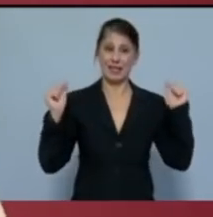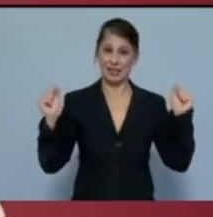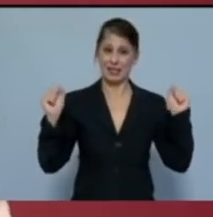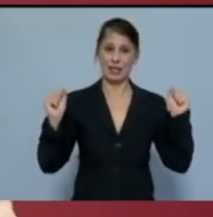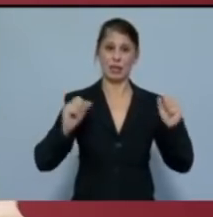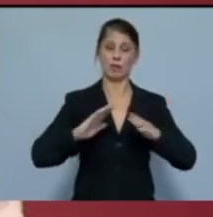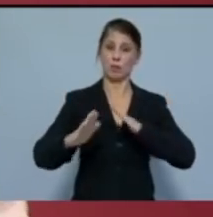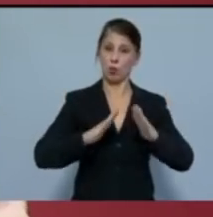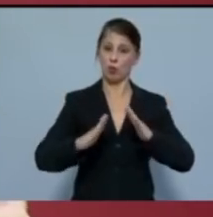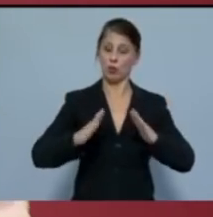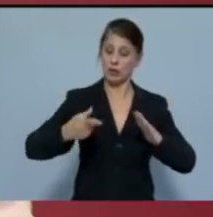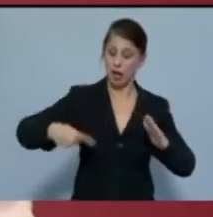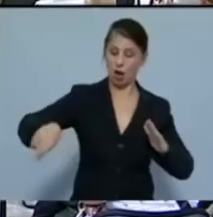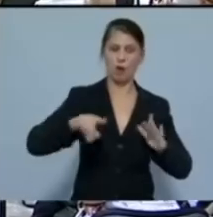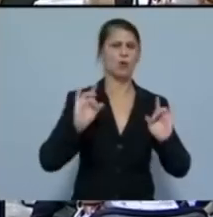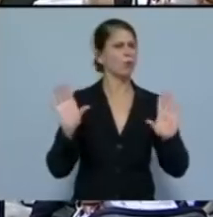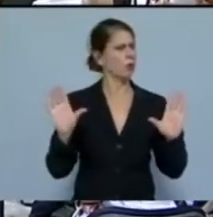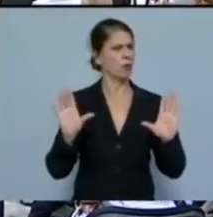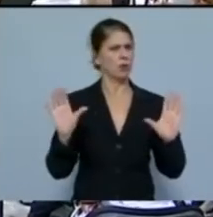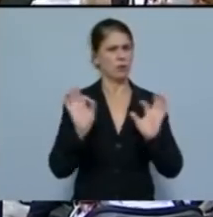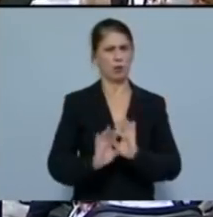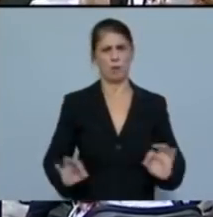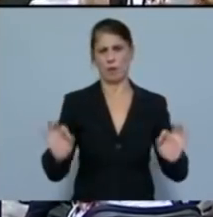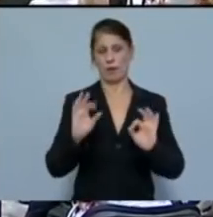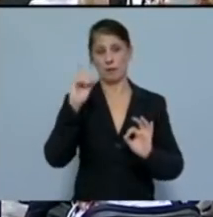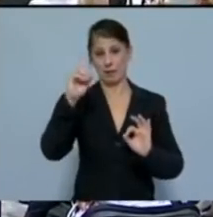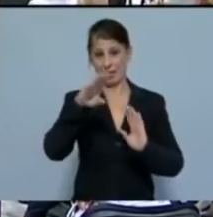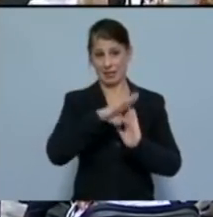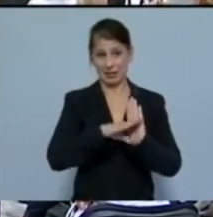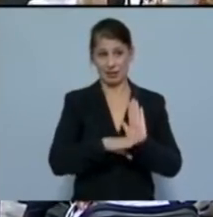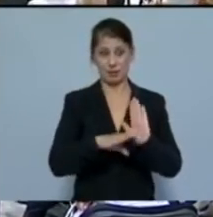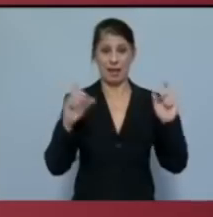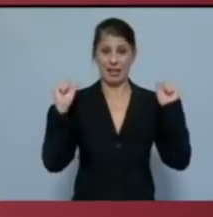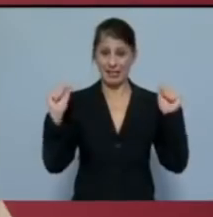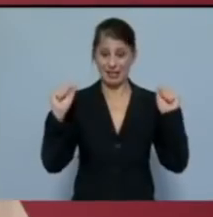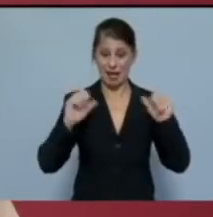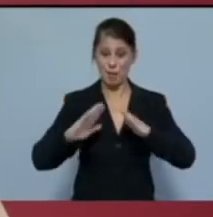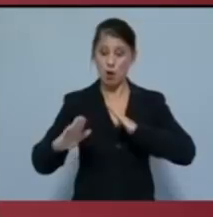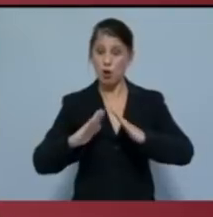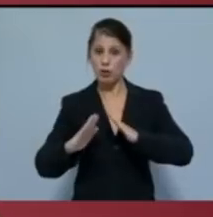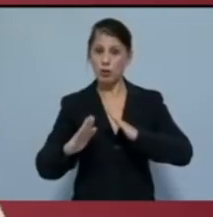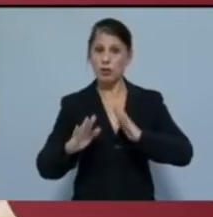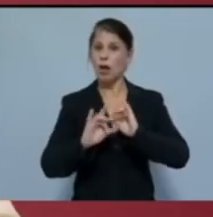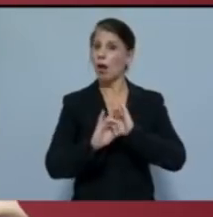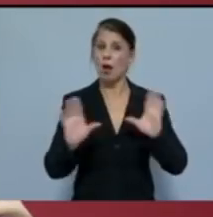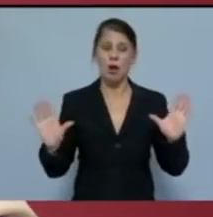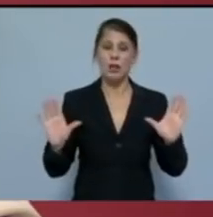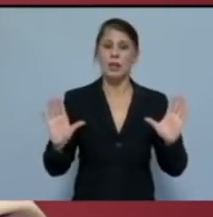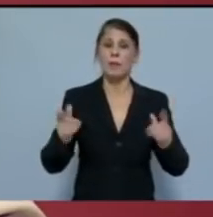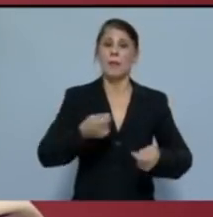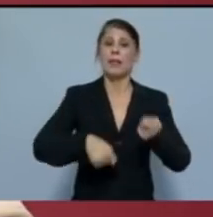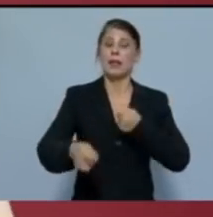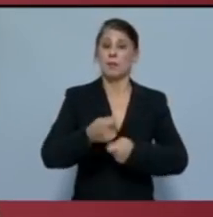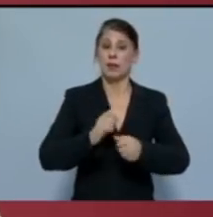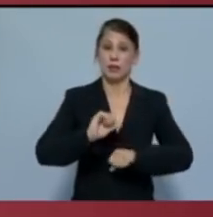πρόνοιας για όλους χωρίς προϋποθέσεις. Με ένα σύστημα υγείας πρόνοιας χωρίς καμία επιχειρηματική